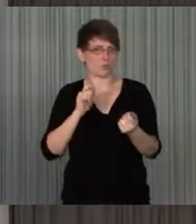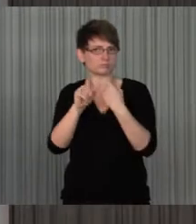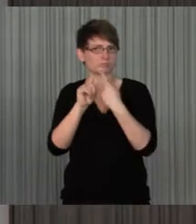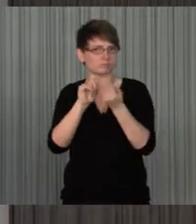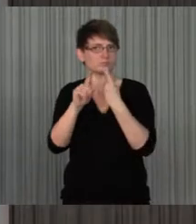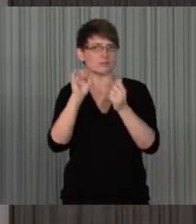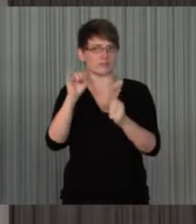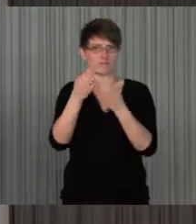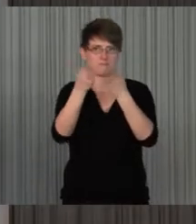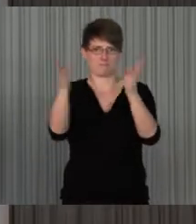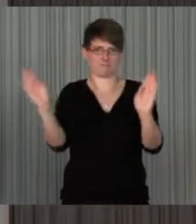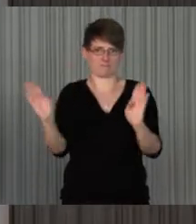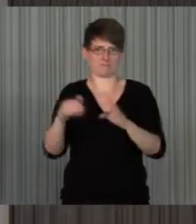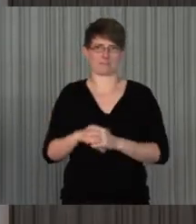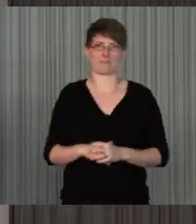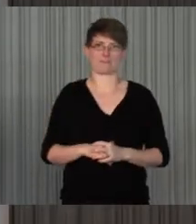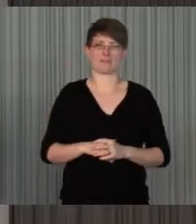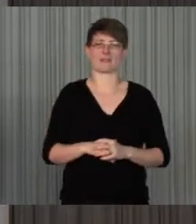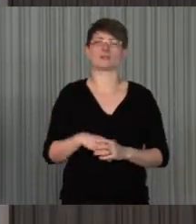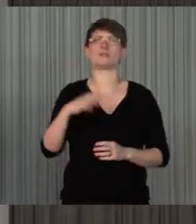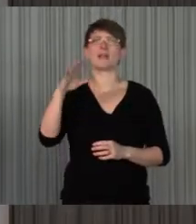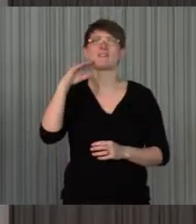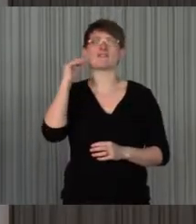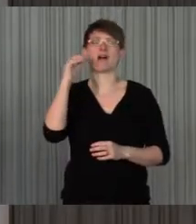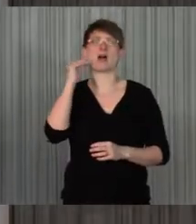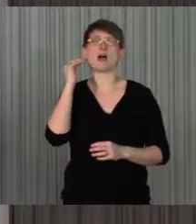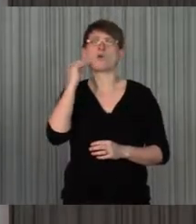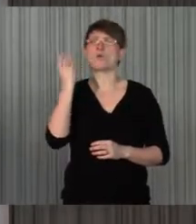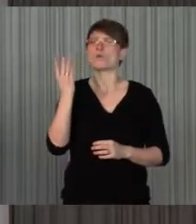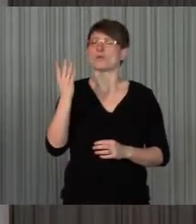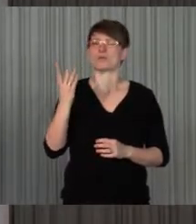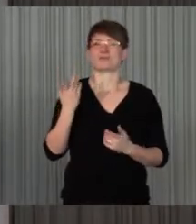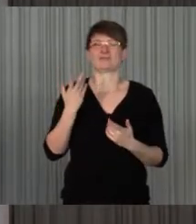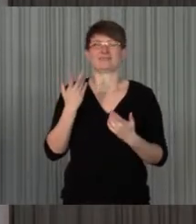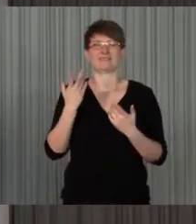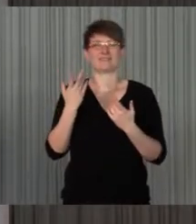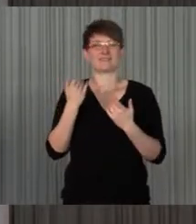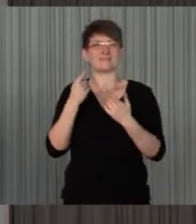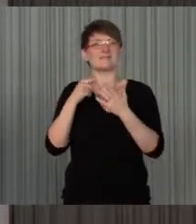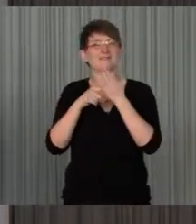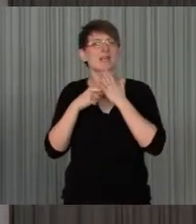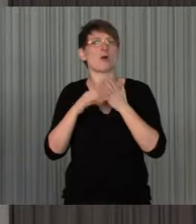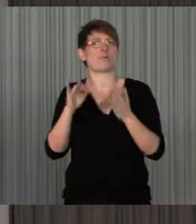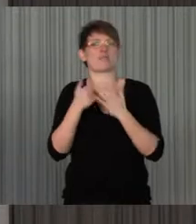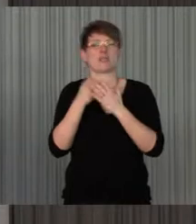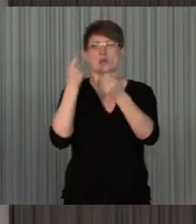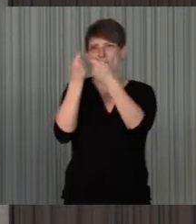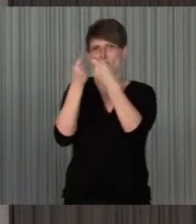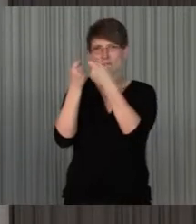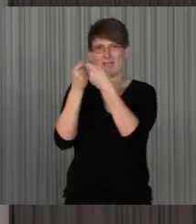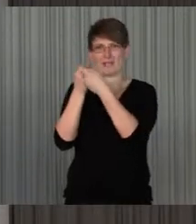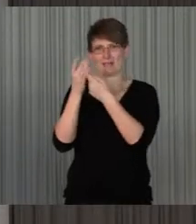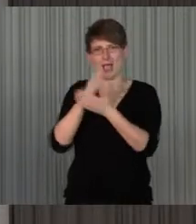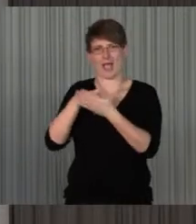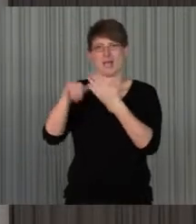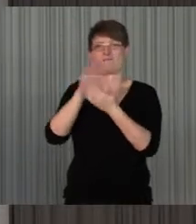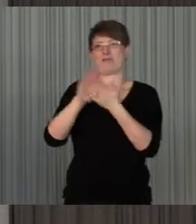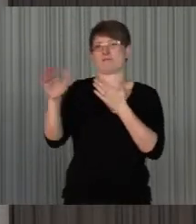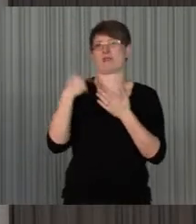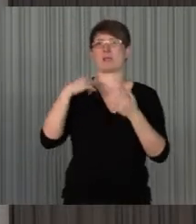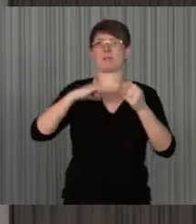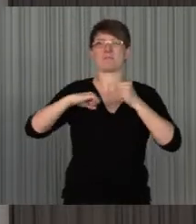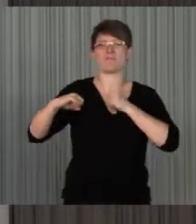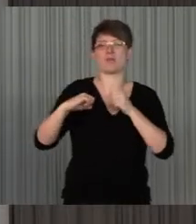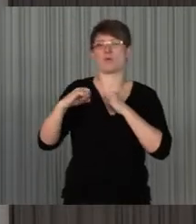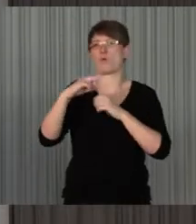Und Studien zeigen auch, dass es auch manchmal einfacher ist, Kontakt zu trüpfen, Auffälligkeiten in Bewegung und Sprache und